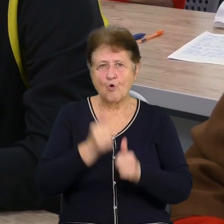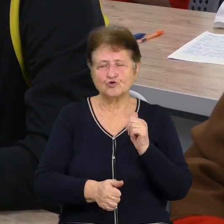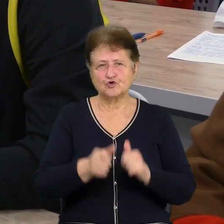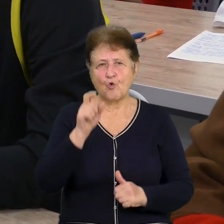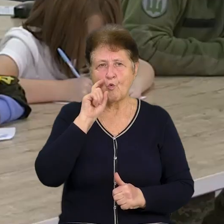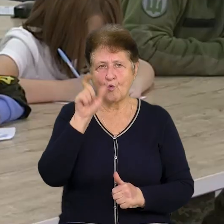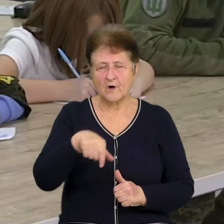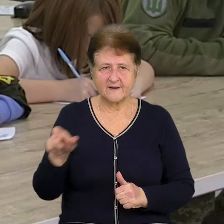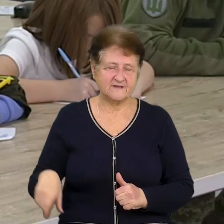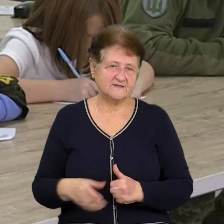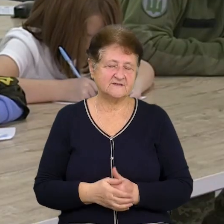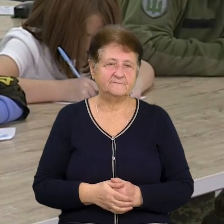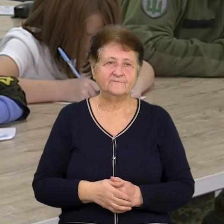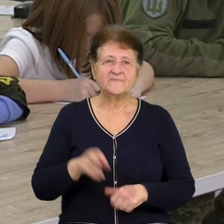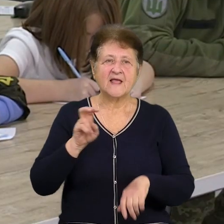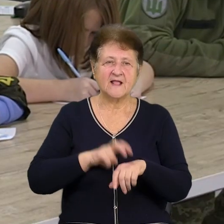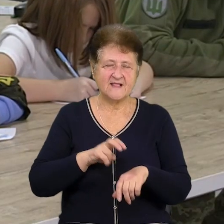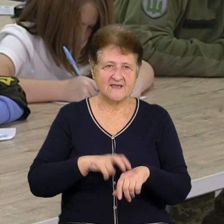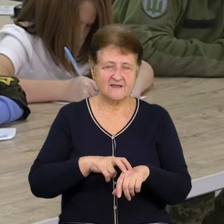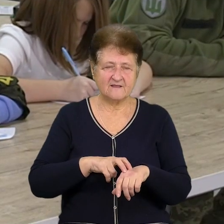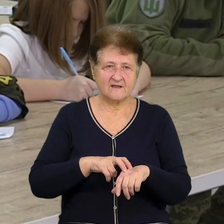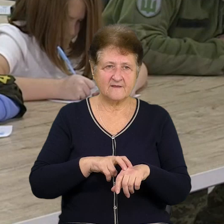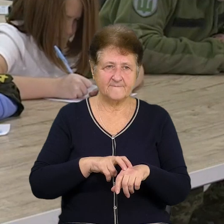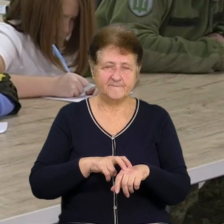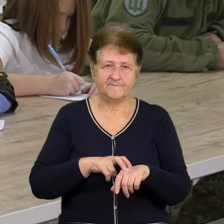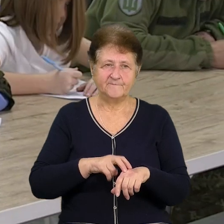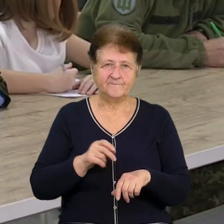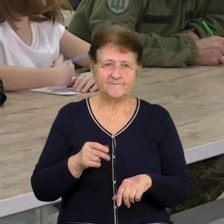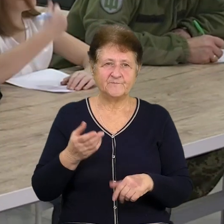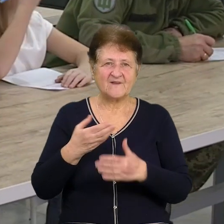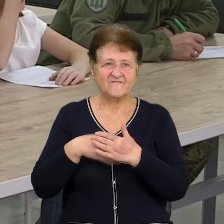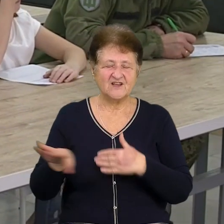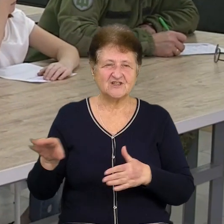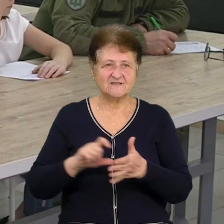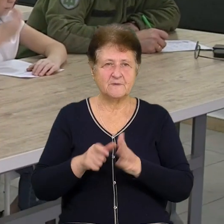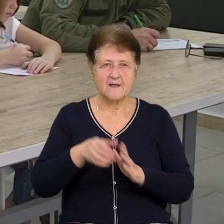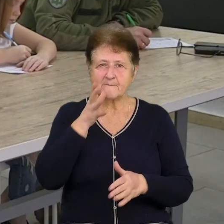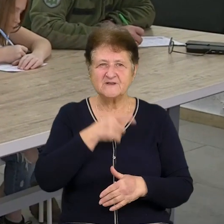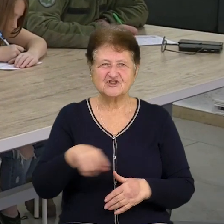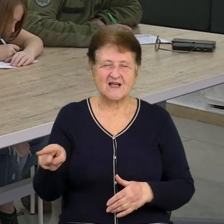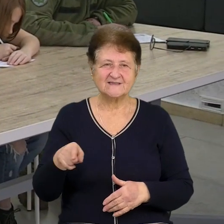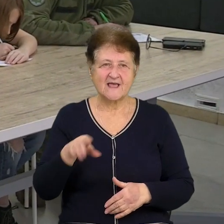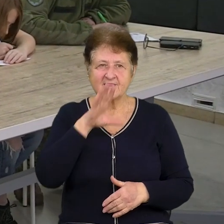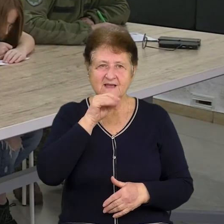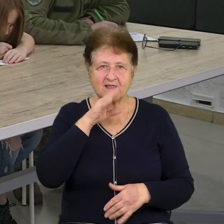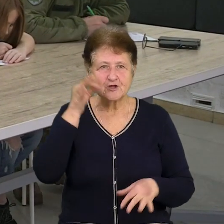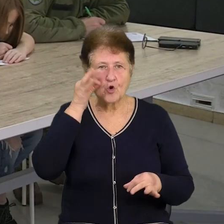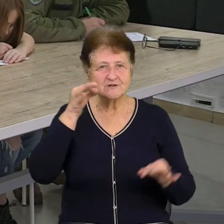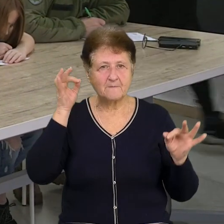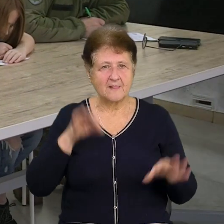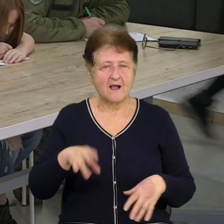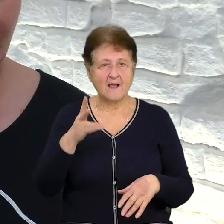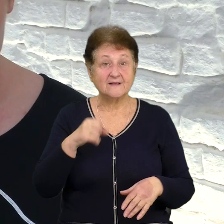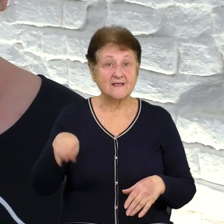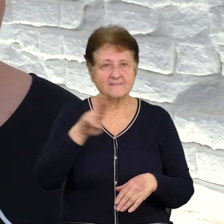вони просто… Лікарка-фізіотерапевт Інна Титаренко вийшла з приміщення просто під час диктанту. Розплакалася над